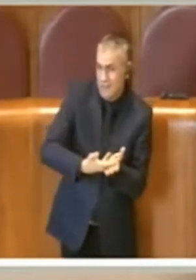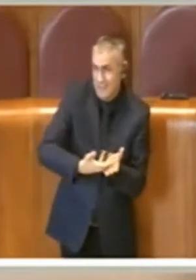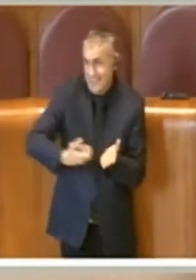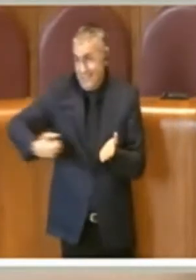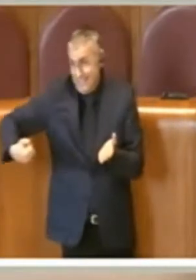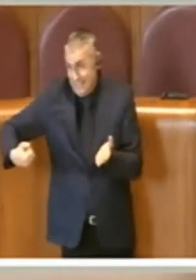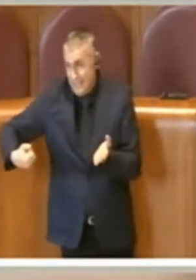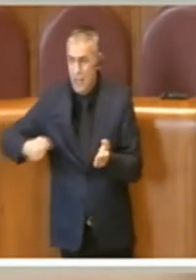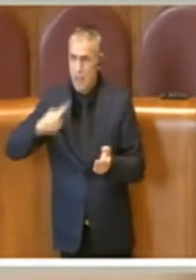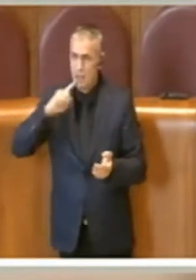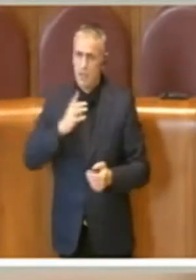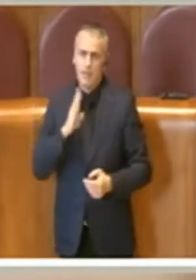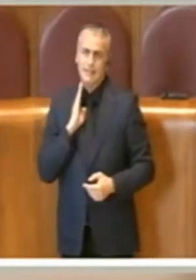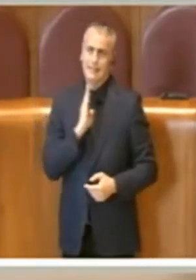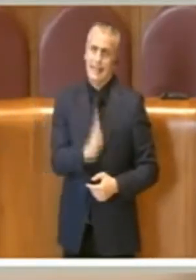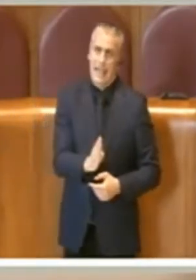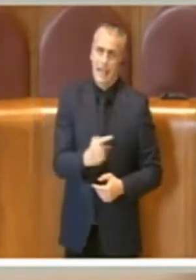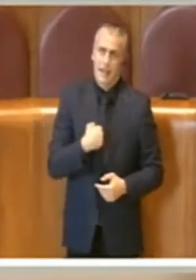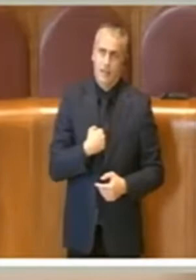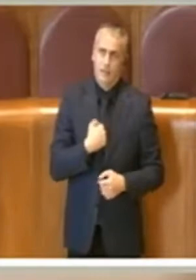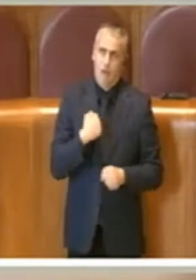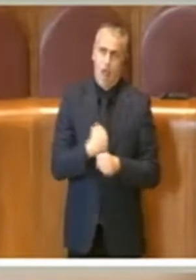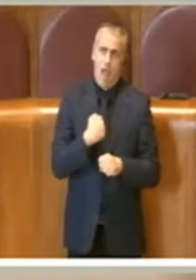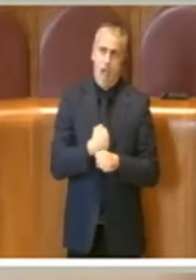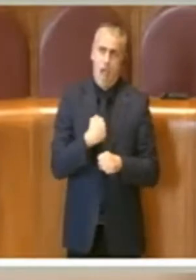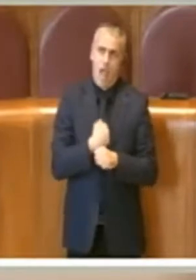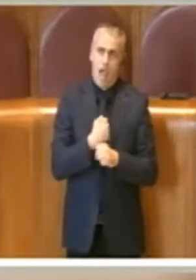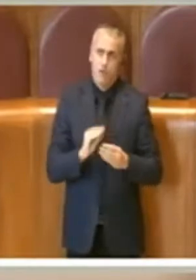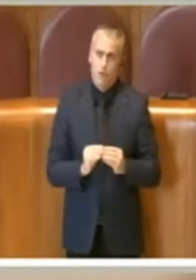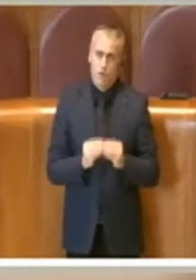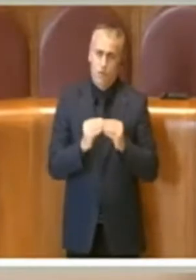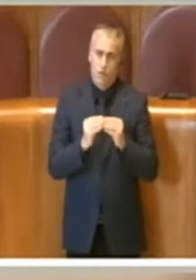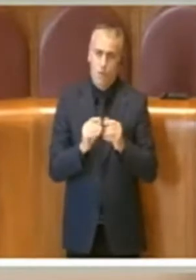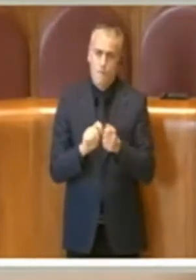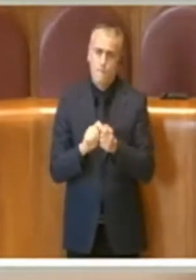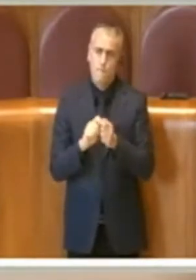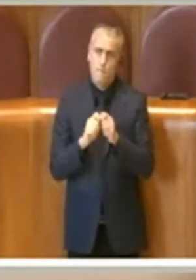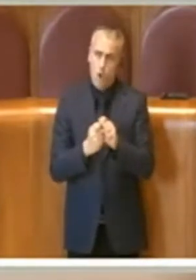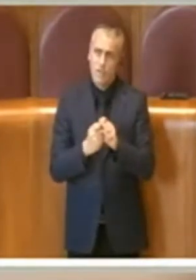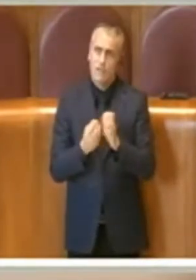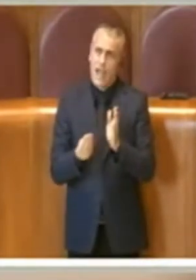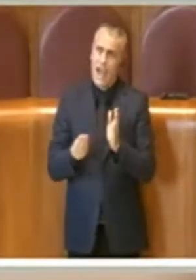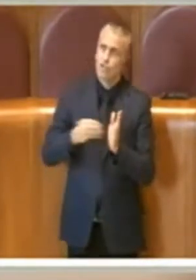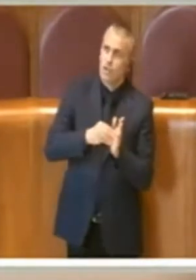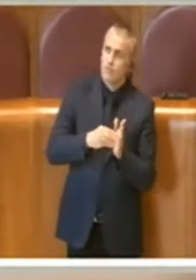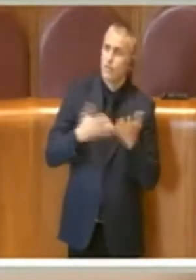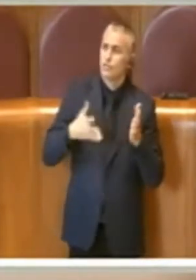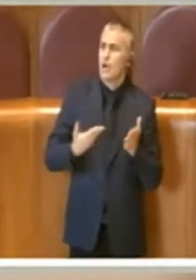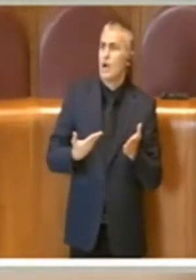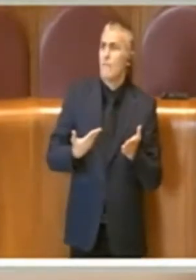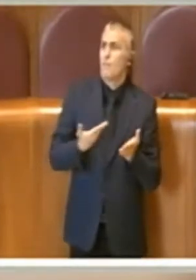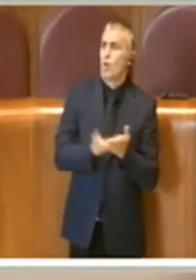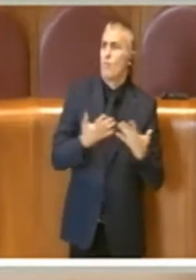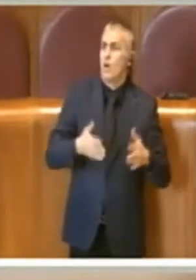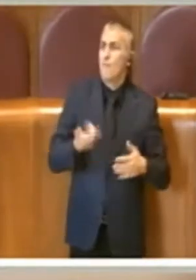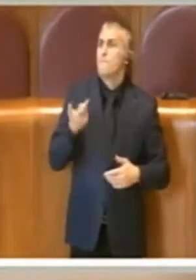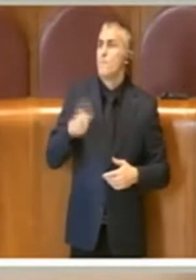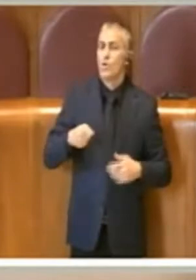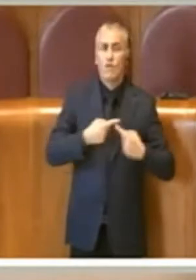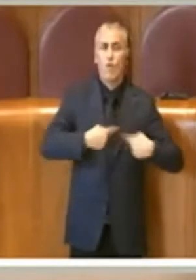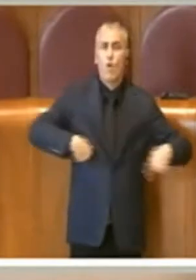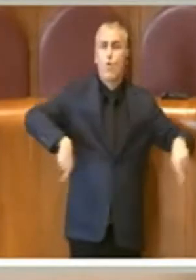lavorare direttamente ad una modifica, ad un aggiornamento della proposta in quanto la giunta non può